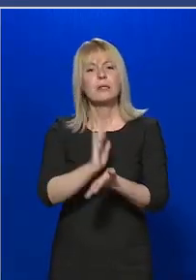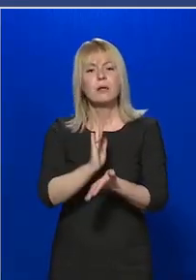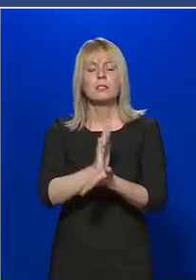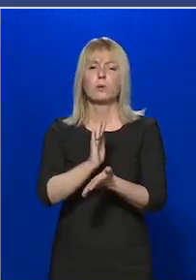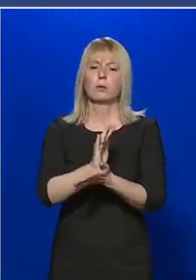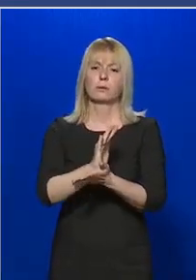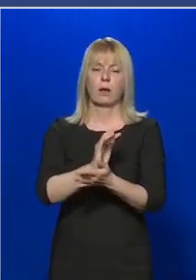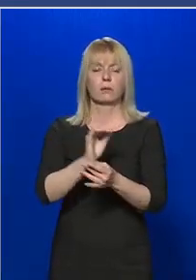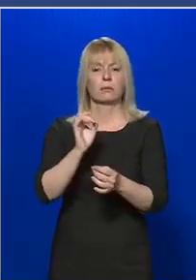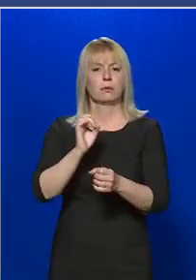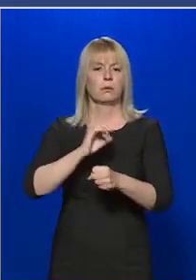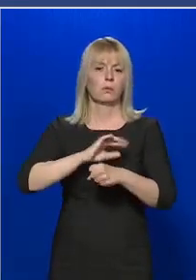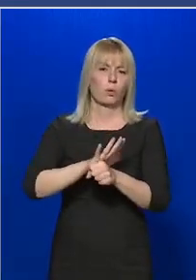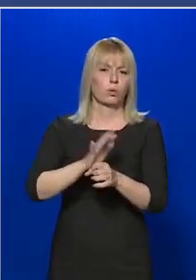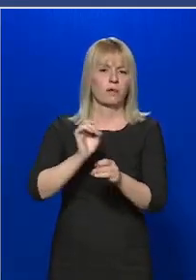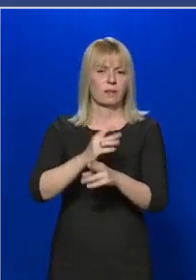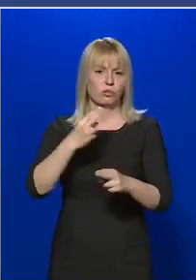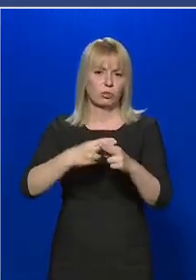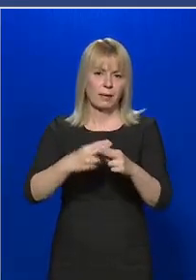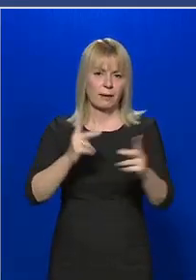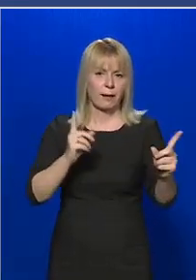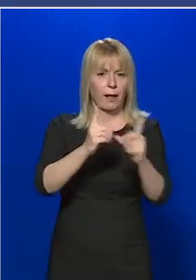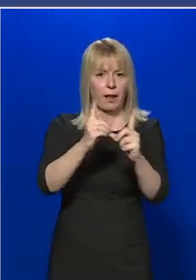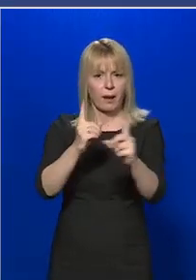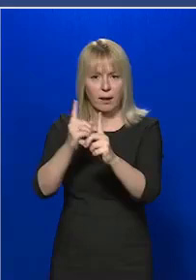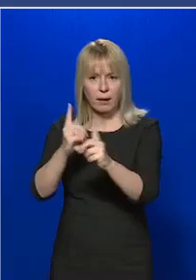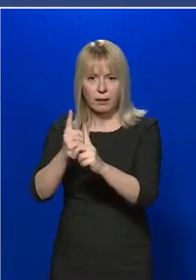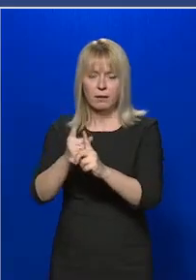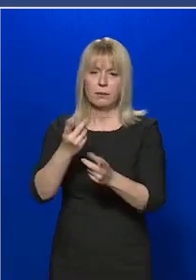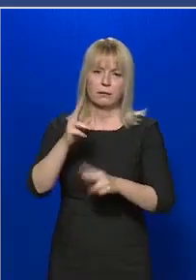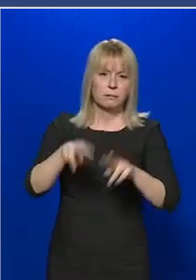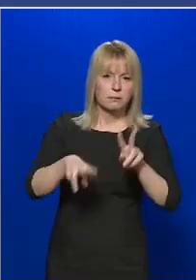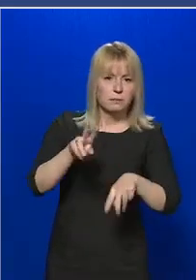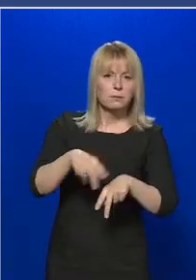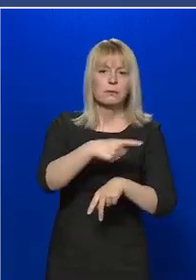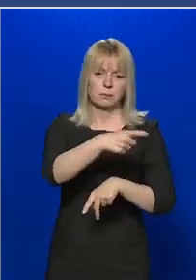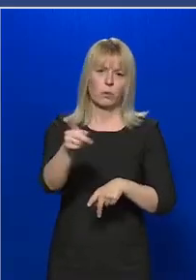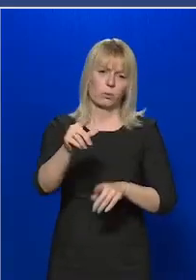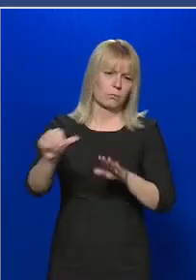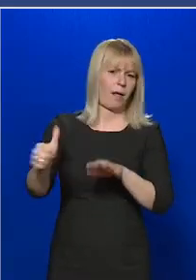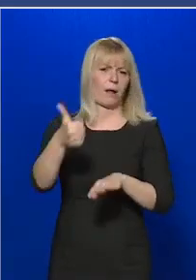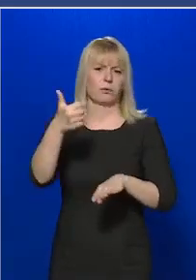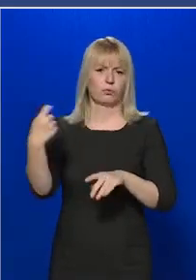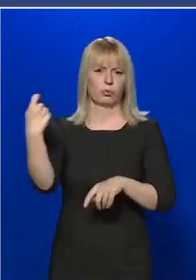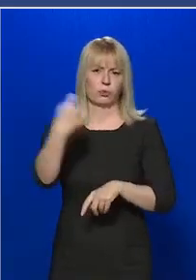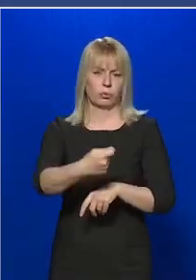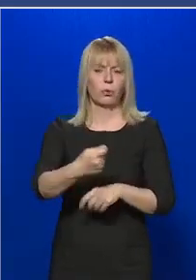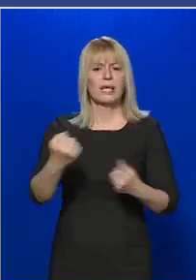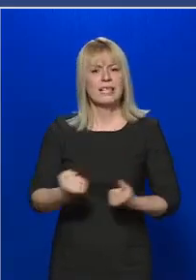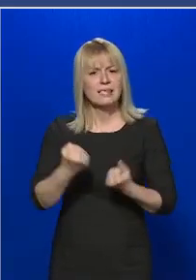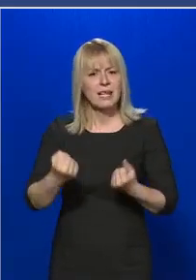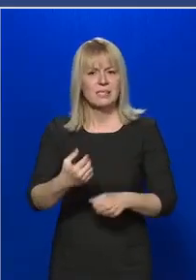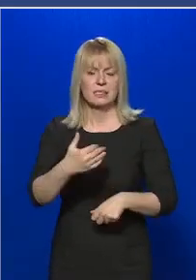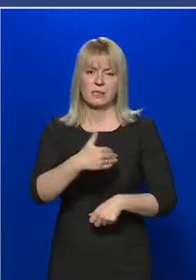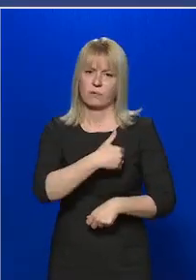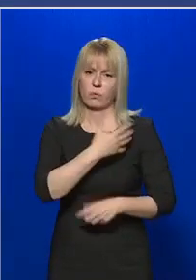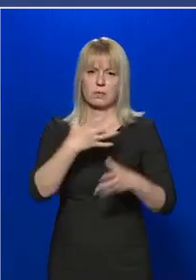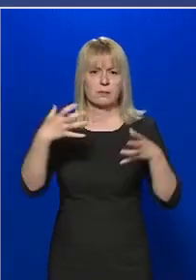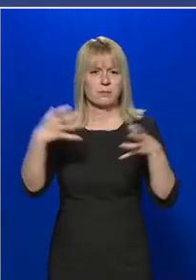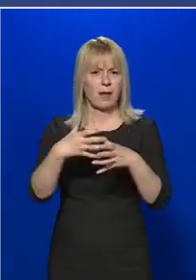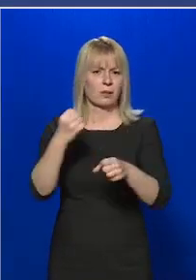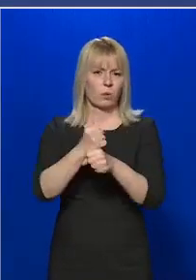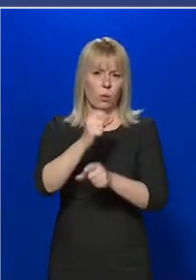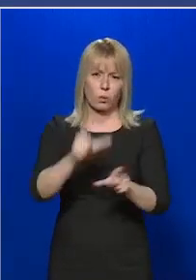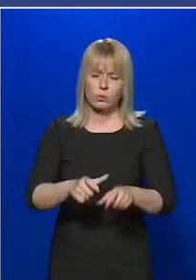beteggel bármilyen tevékenységet végeznek. Ezek jellemzően az intenzív osztályok dolgozó és